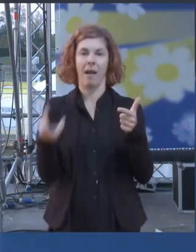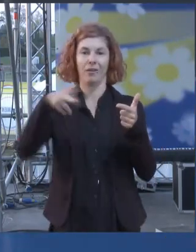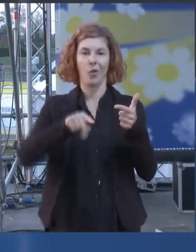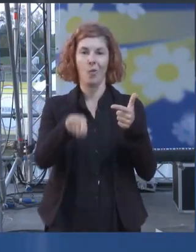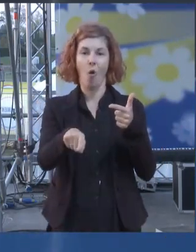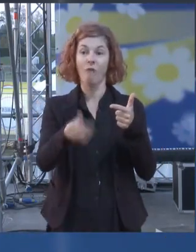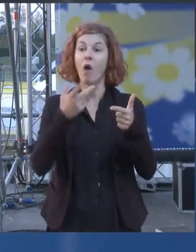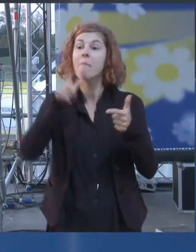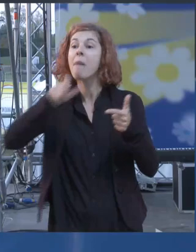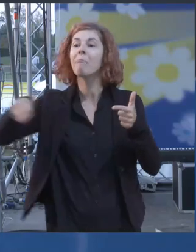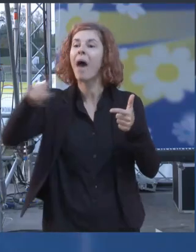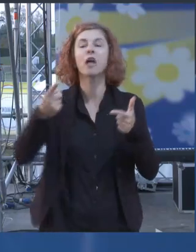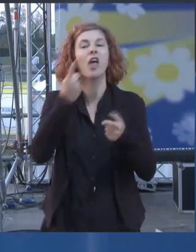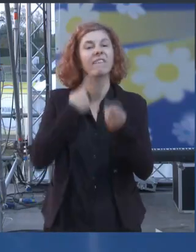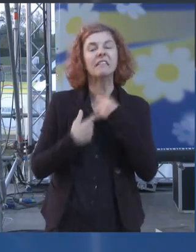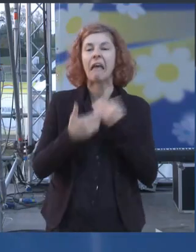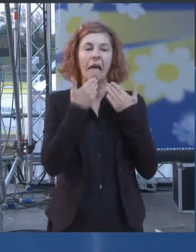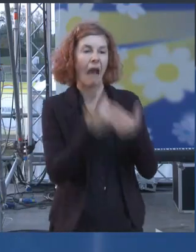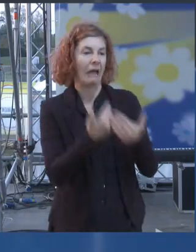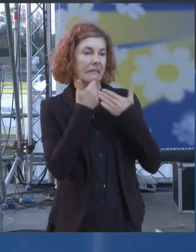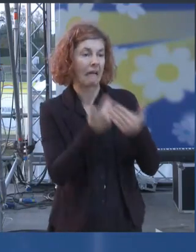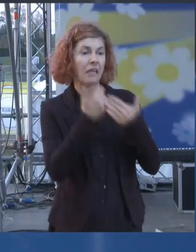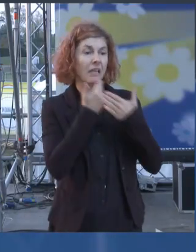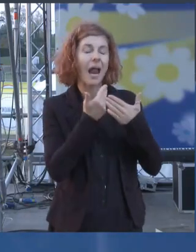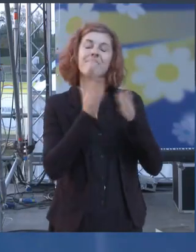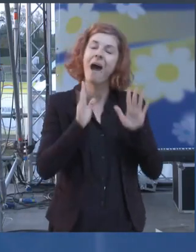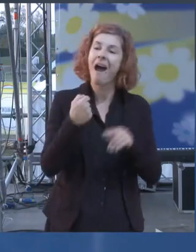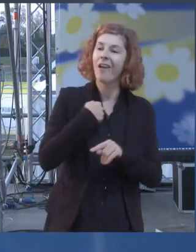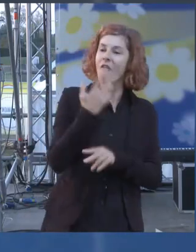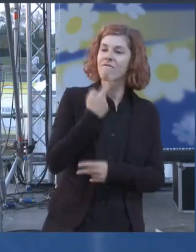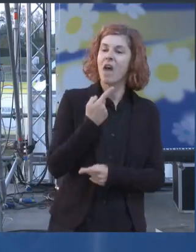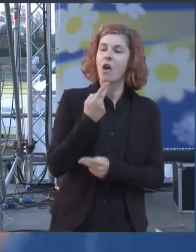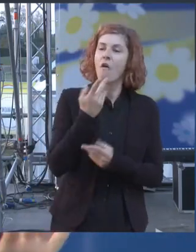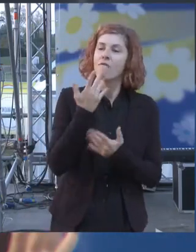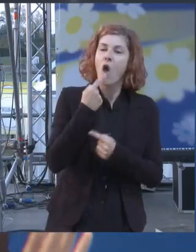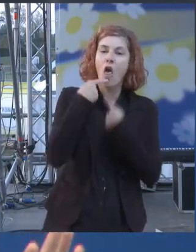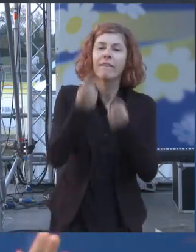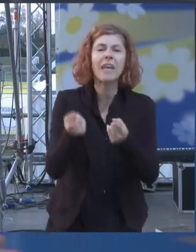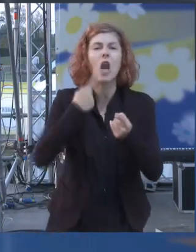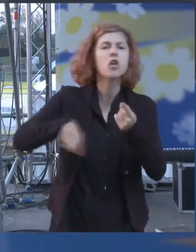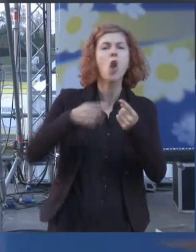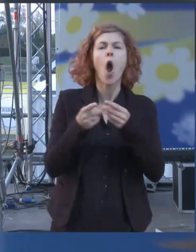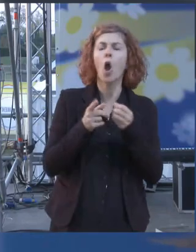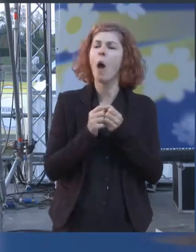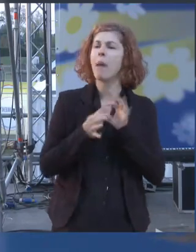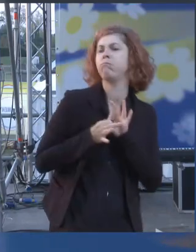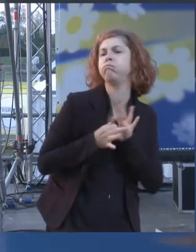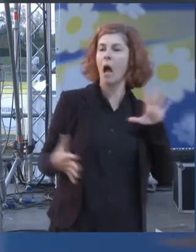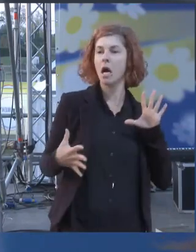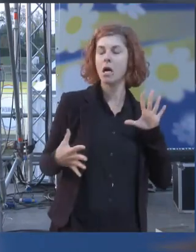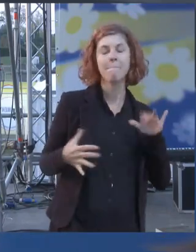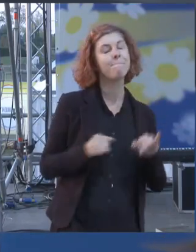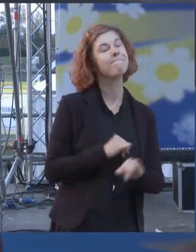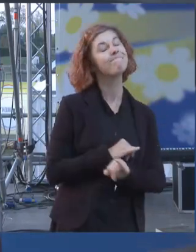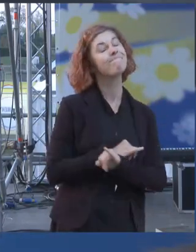quello che vorrei dirvi è che noi non possiamo mollare non lo faremo non lo faremo mai